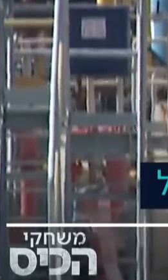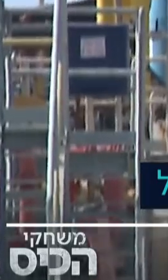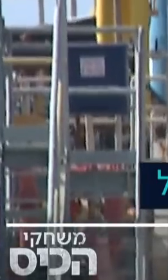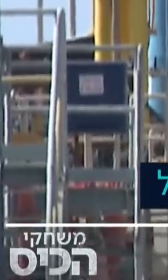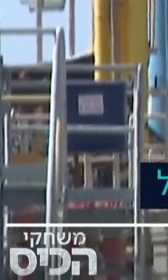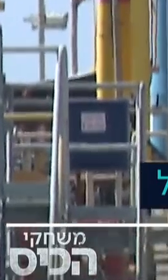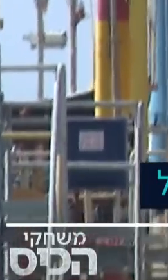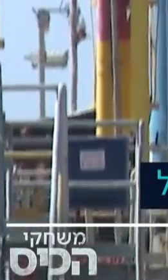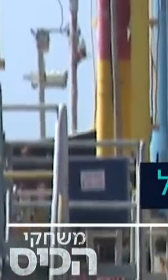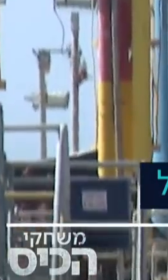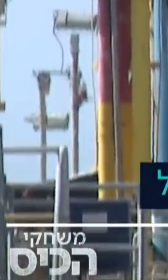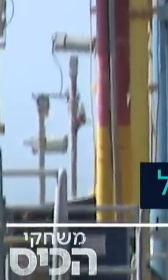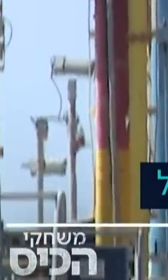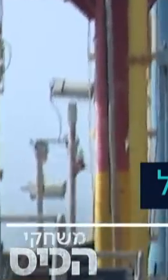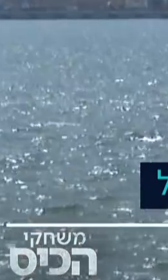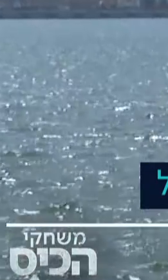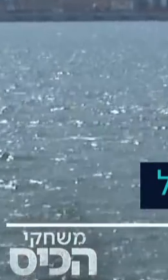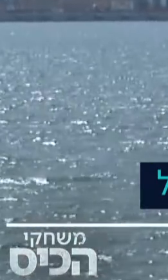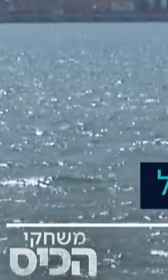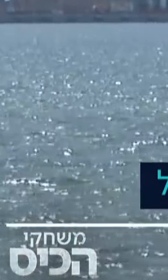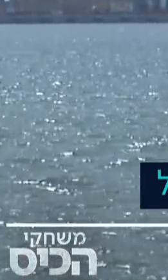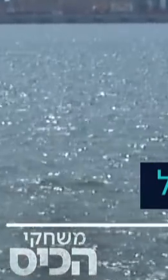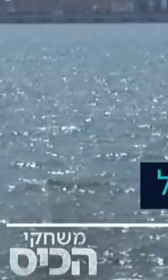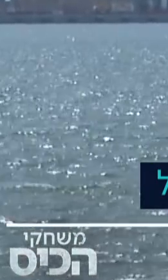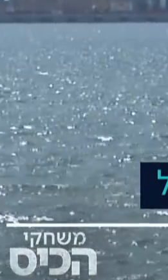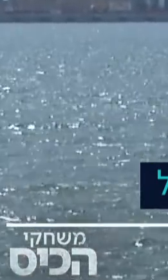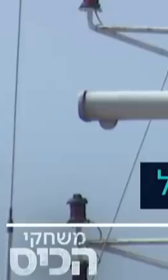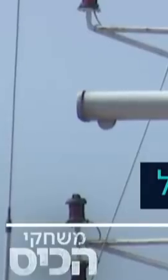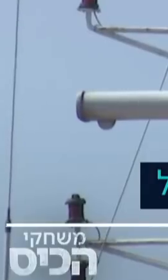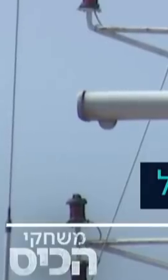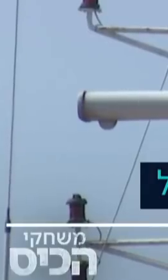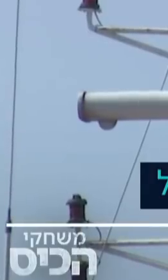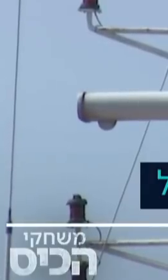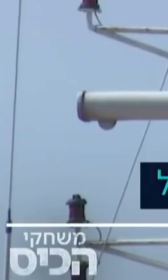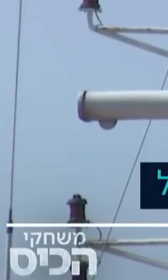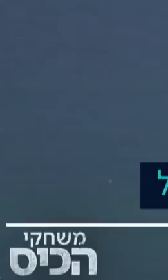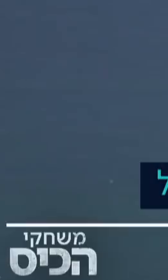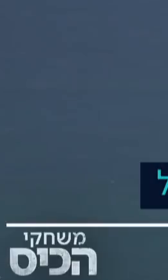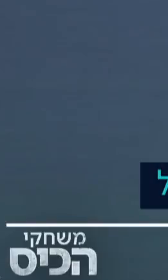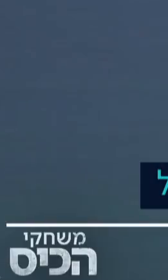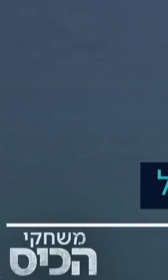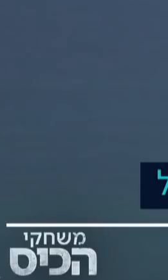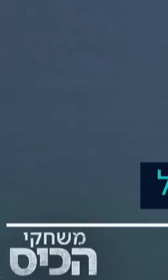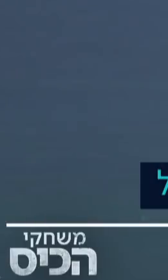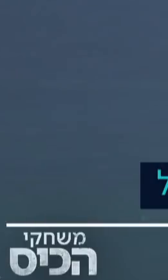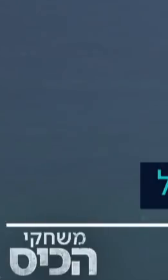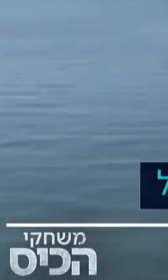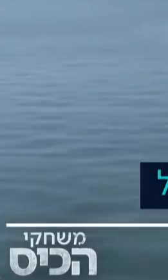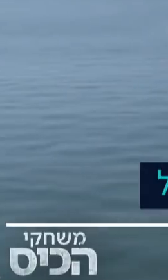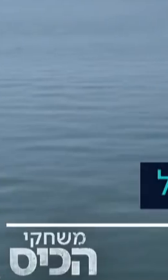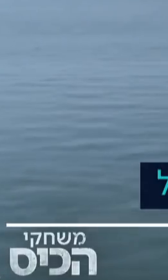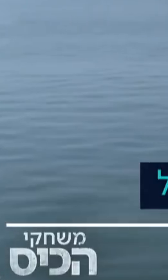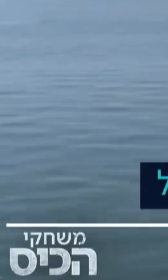הרווח נקי של 58 מיליון שקלים זינוק משמעותי ביחס לרבעון המקביל בשנה שעברה שבו הפסידה